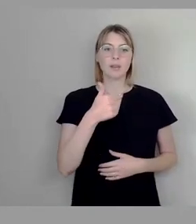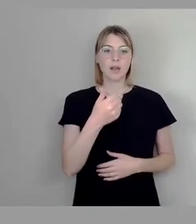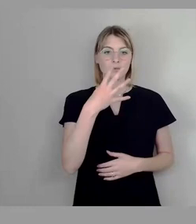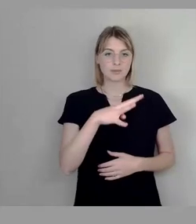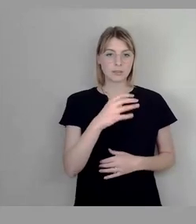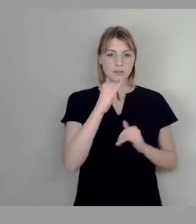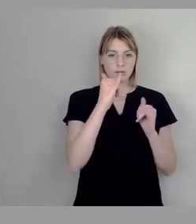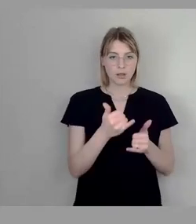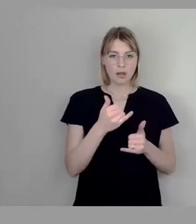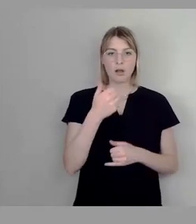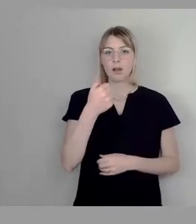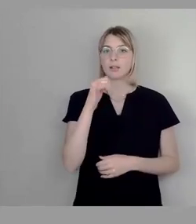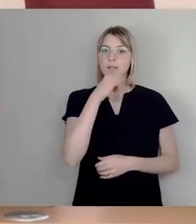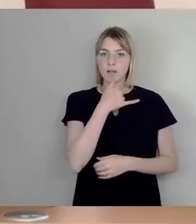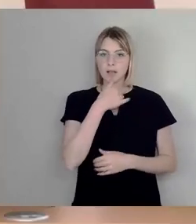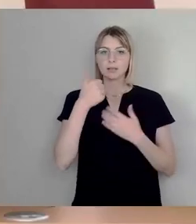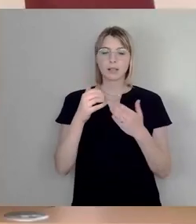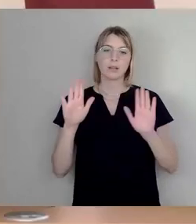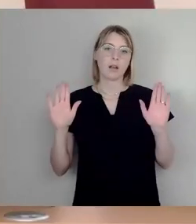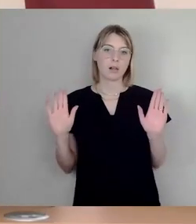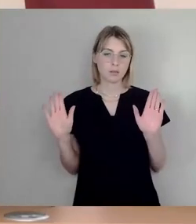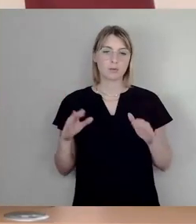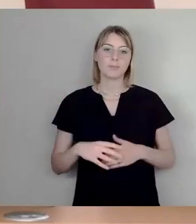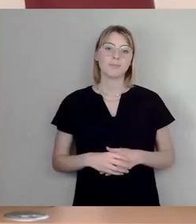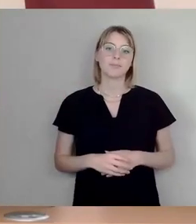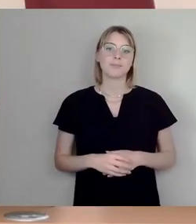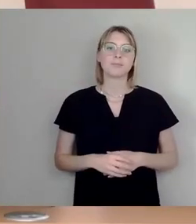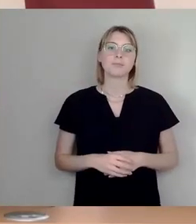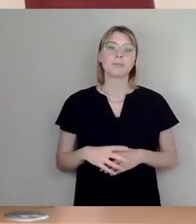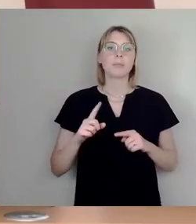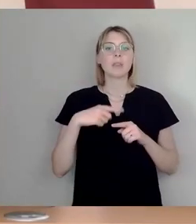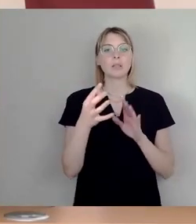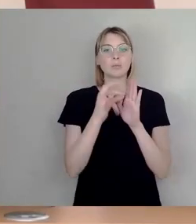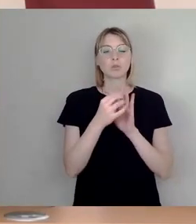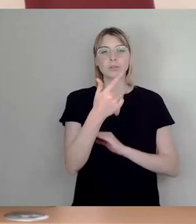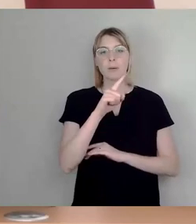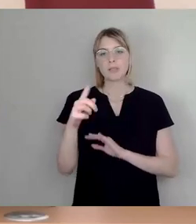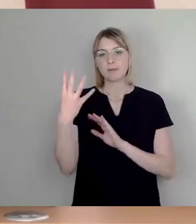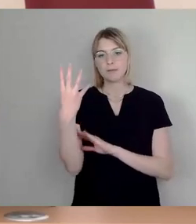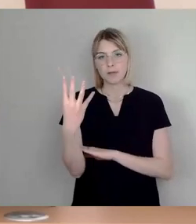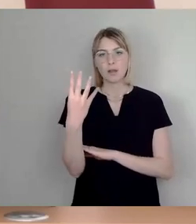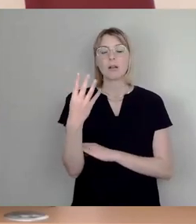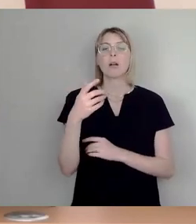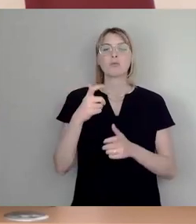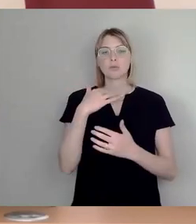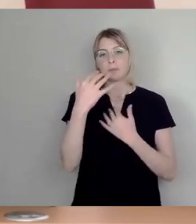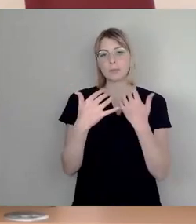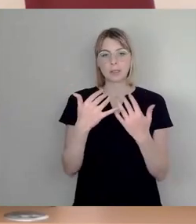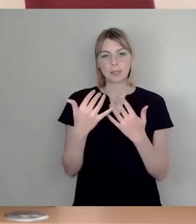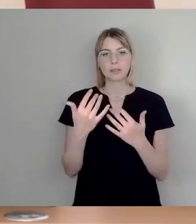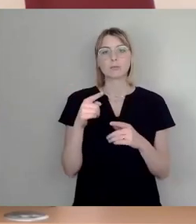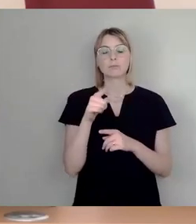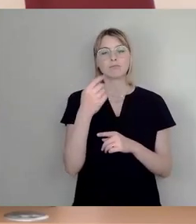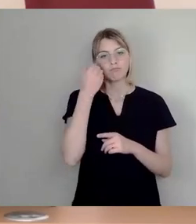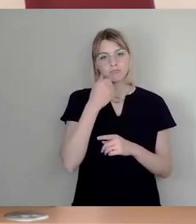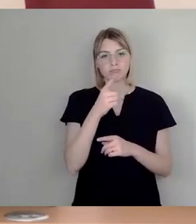41 Ja, eine Nein, sechs Enthaltungen. Dann kommen wir zu den Punkten 2 bis 4 des fehlerführenden Ausschussberichtes. Wer hier folgen möchte,